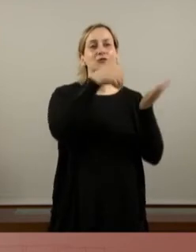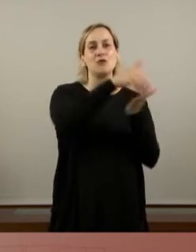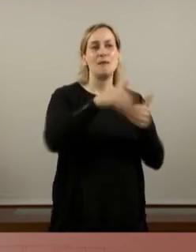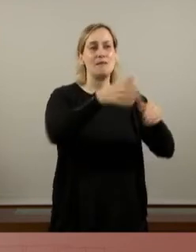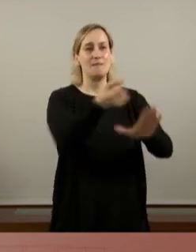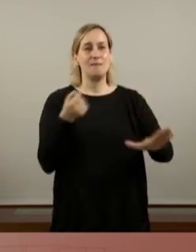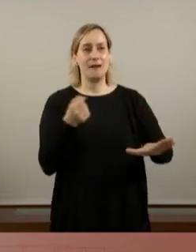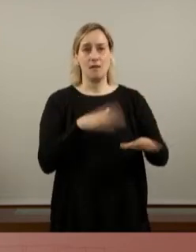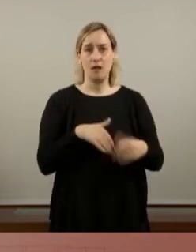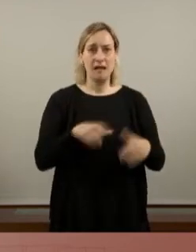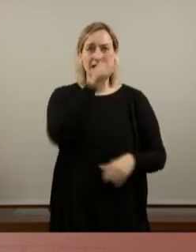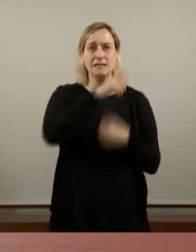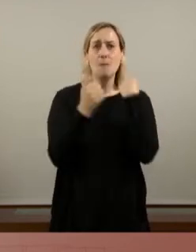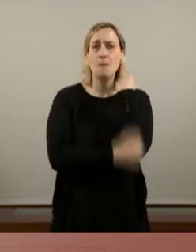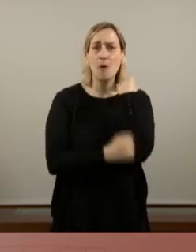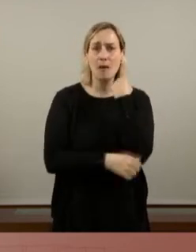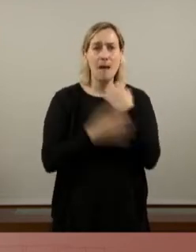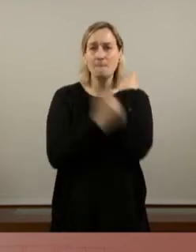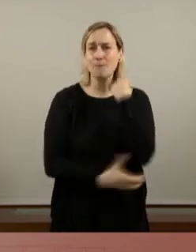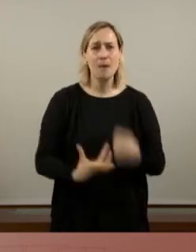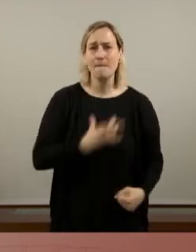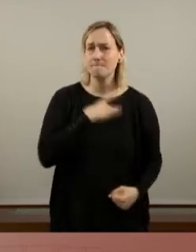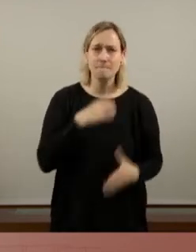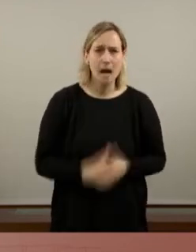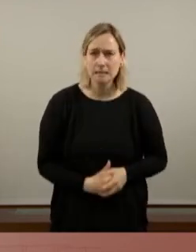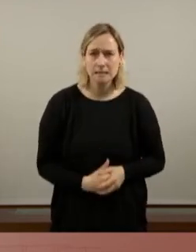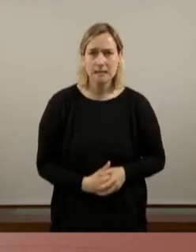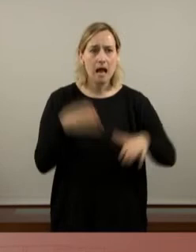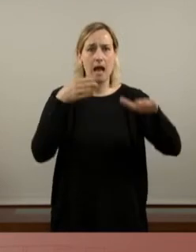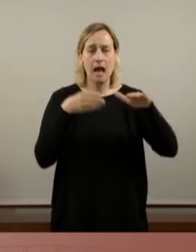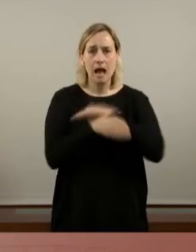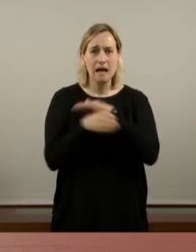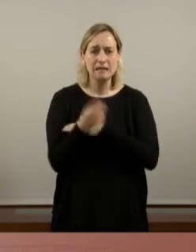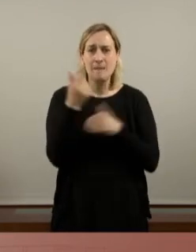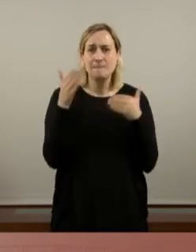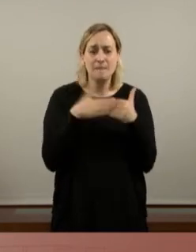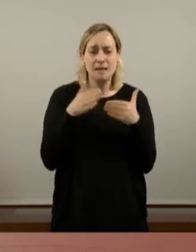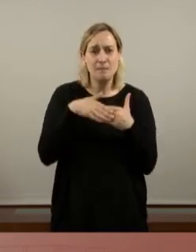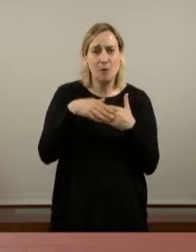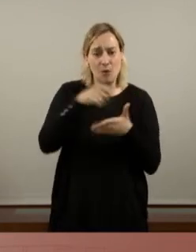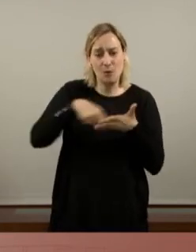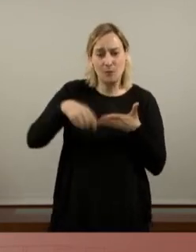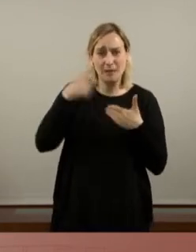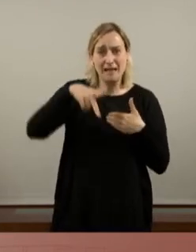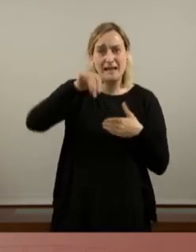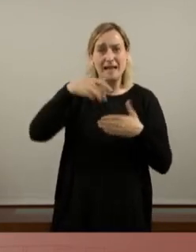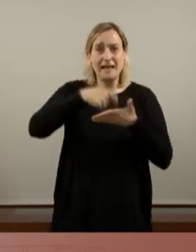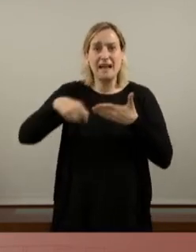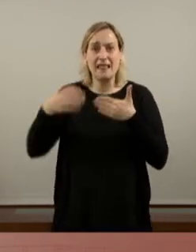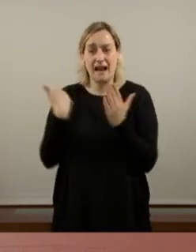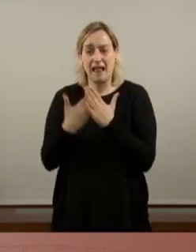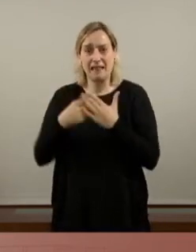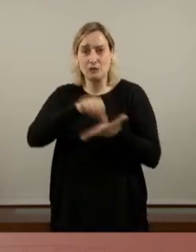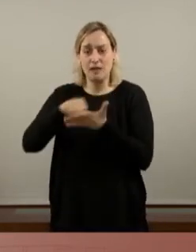Gent pobra, gent de fet massa pobra que ni té accés a les molles de l'ingrés mínim vital o a la Renda Garantida de Ciutadania.